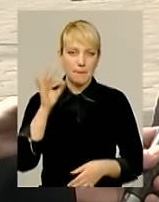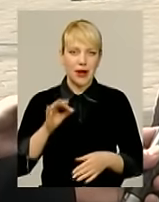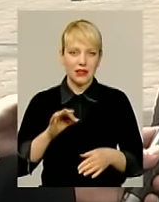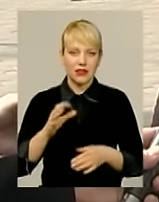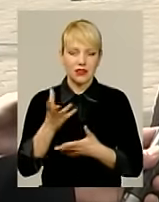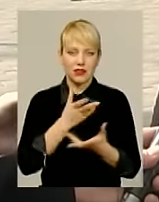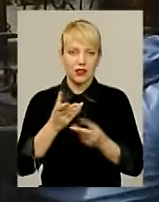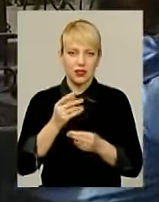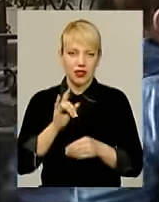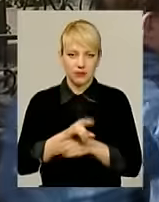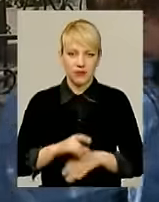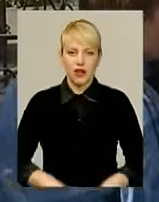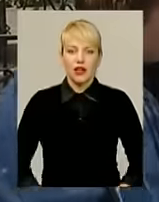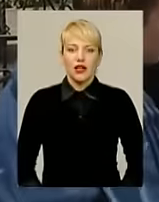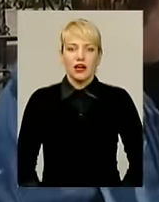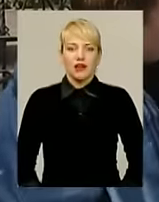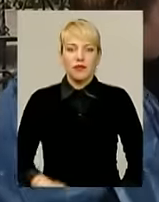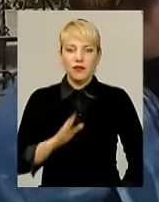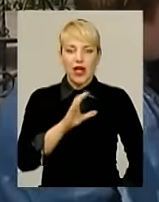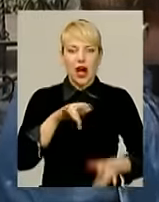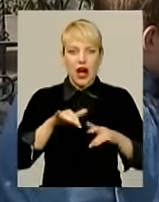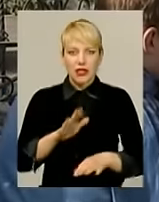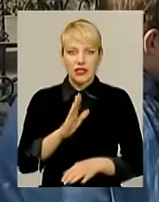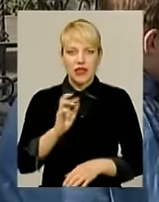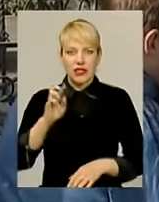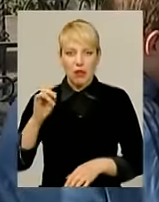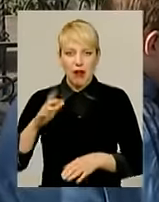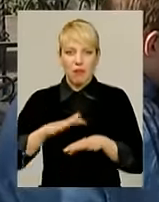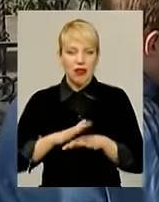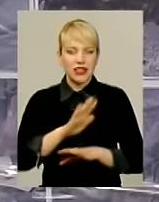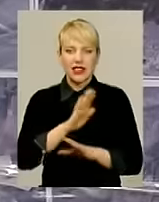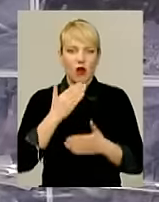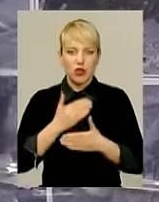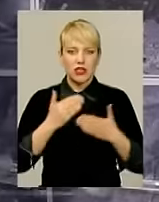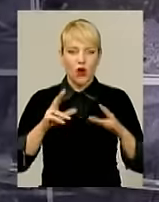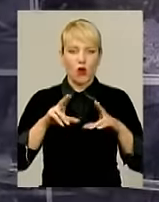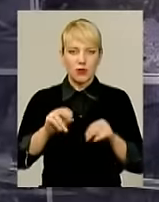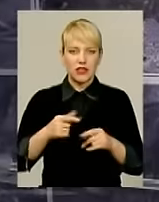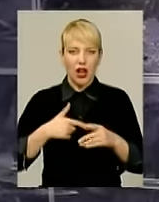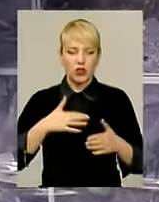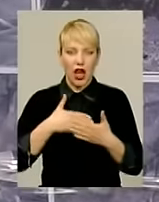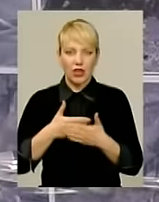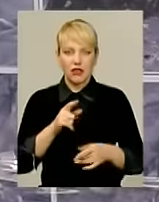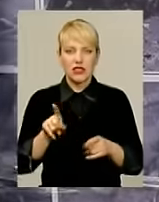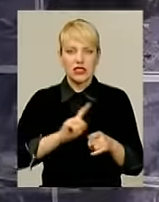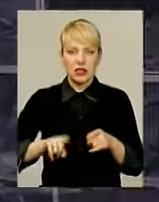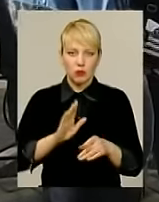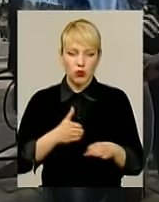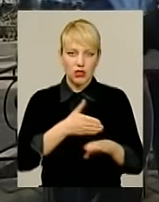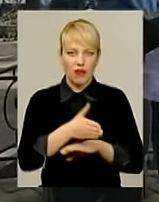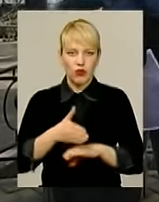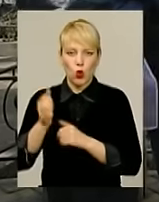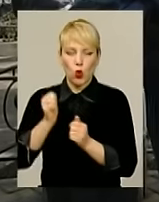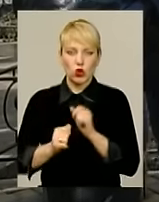домовленості не назвеш. Акція біля ВТБ банку не остання, обіцяють громадські активісти. Кажуть, незабаром навідується до